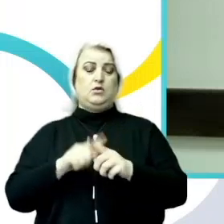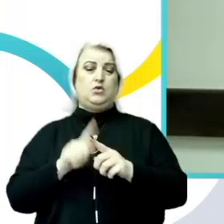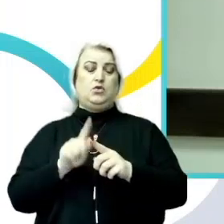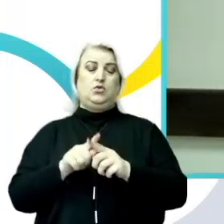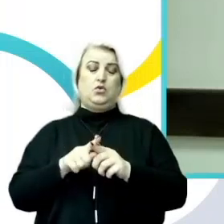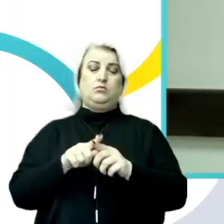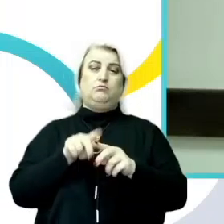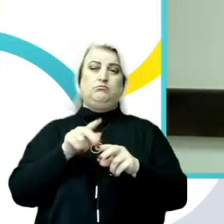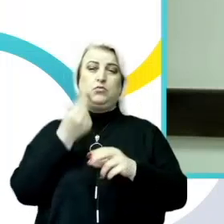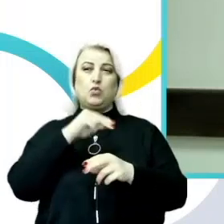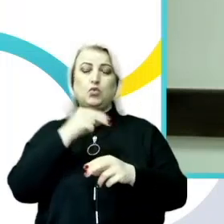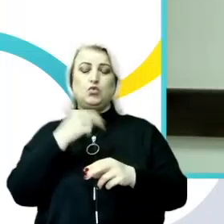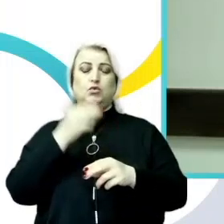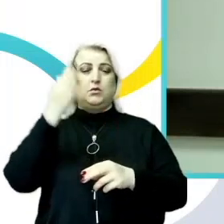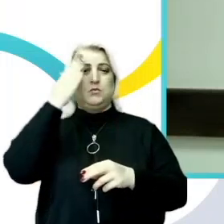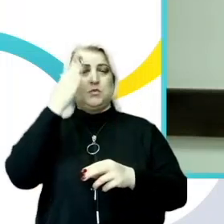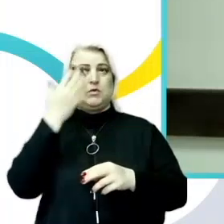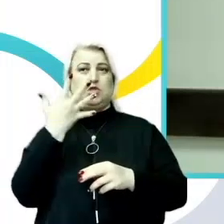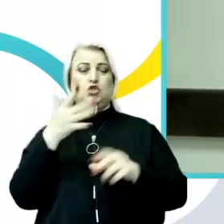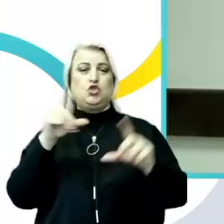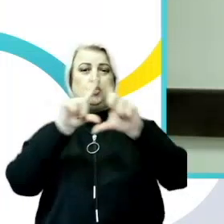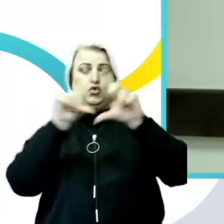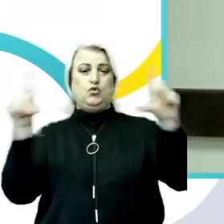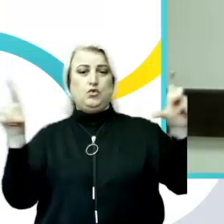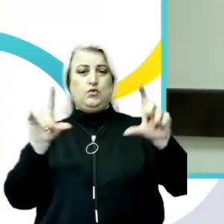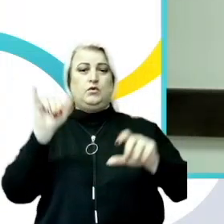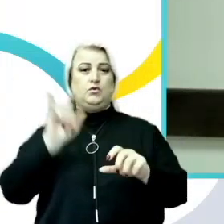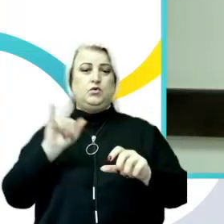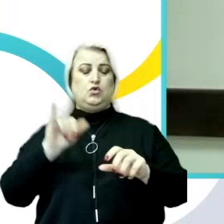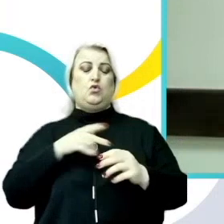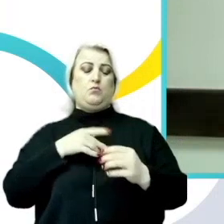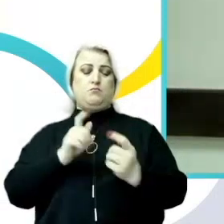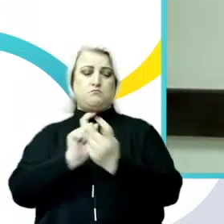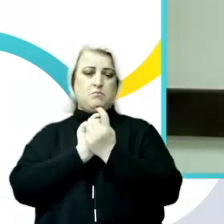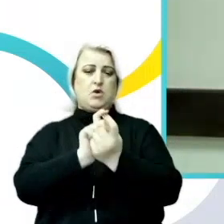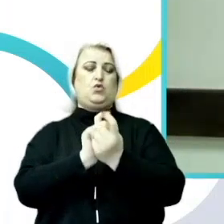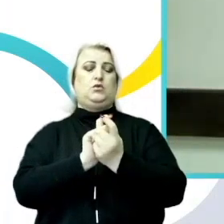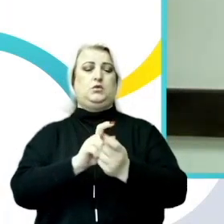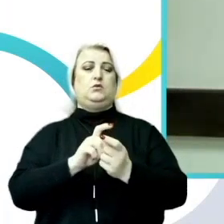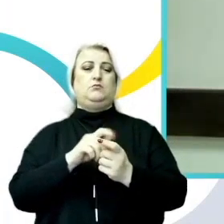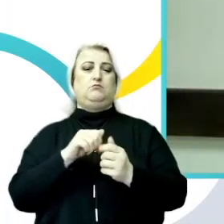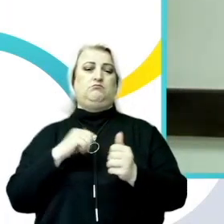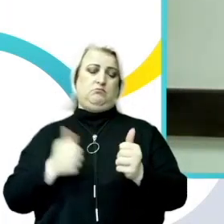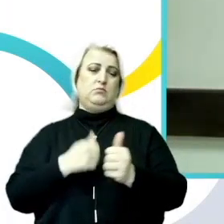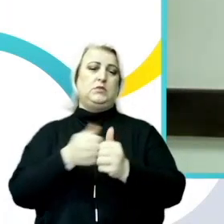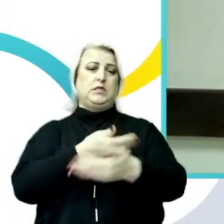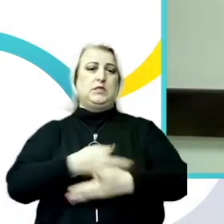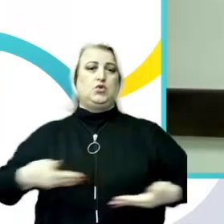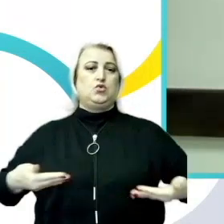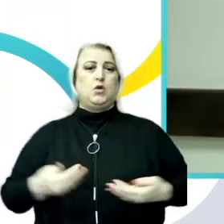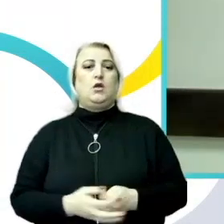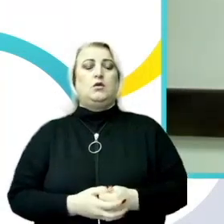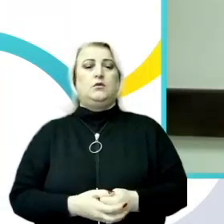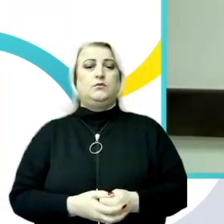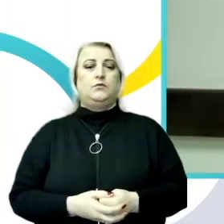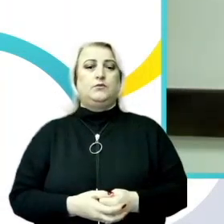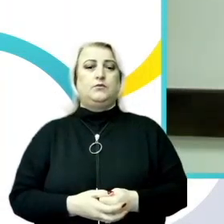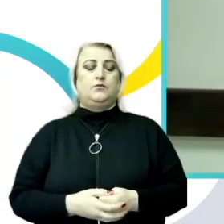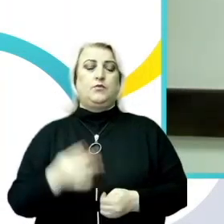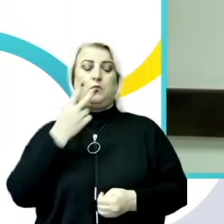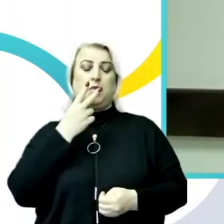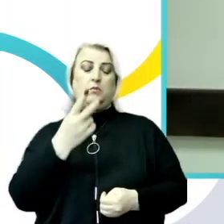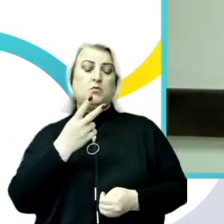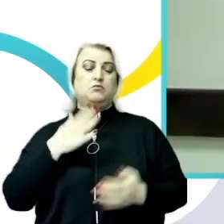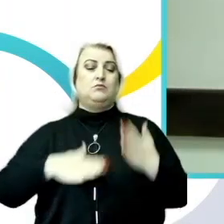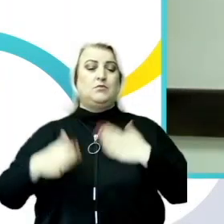Moldova de a preveni și a combate hărțuirea sexuală. Mă bucur să îl văd alături de noi, pe